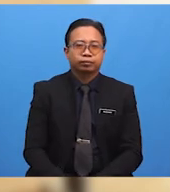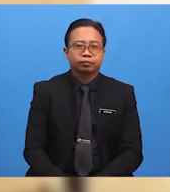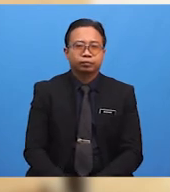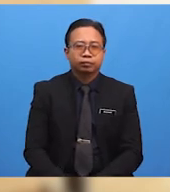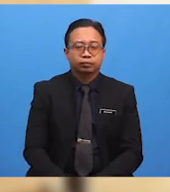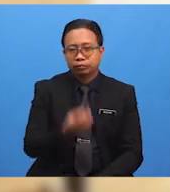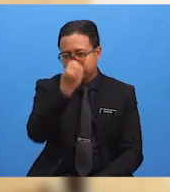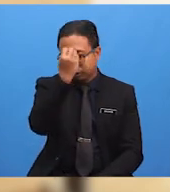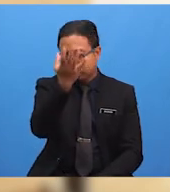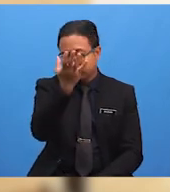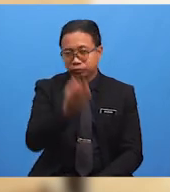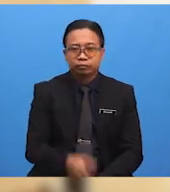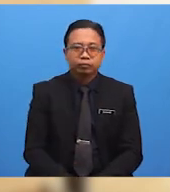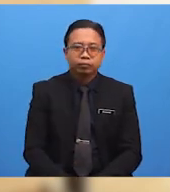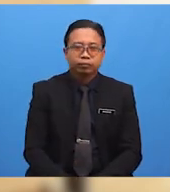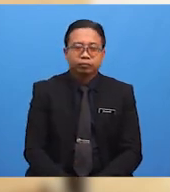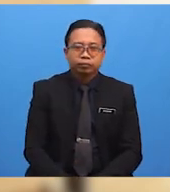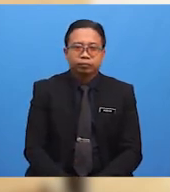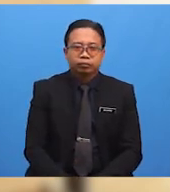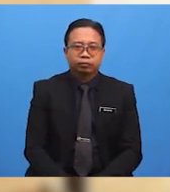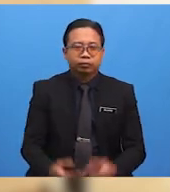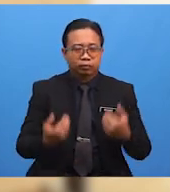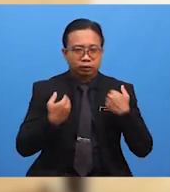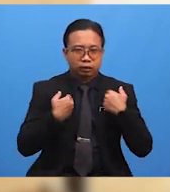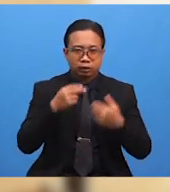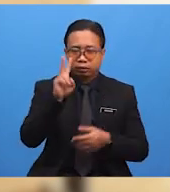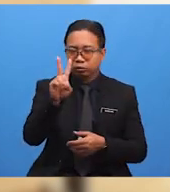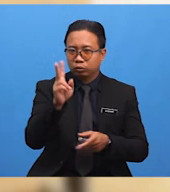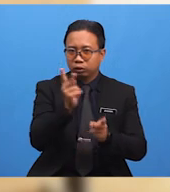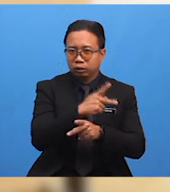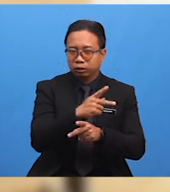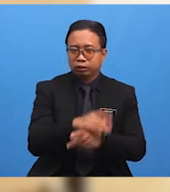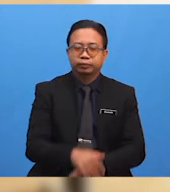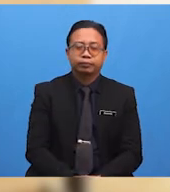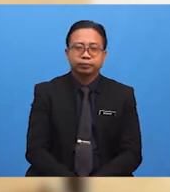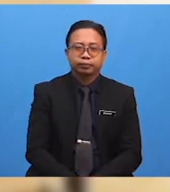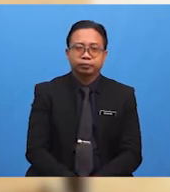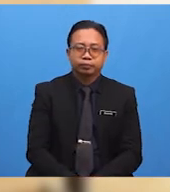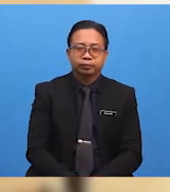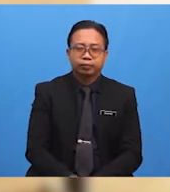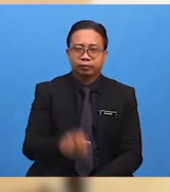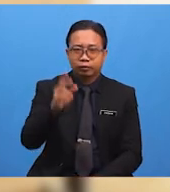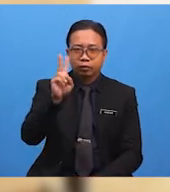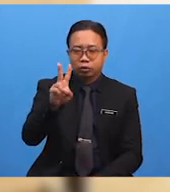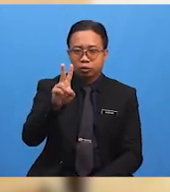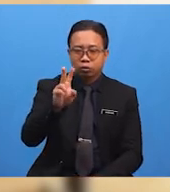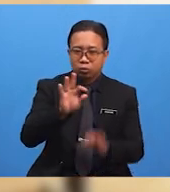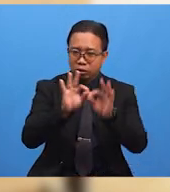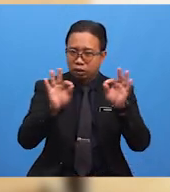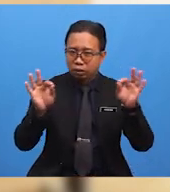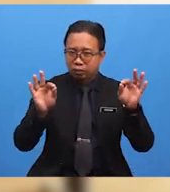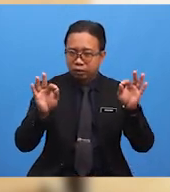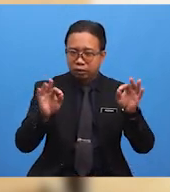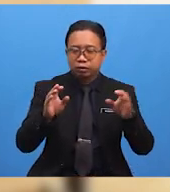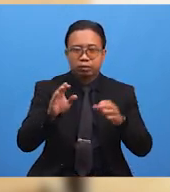Menyatakan Terdapat Dua Kalimat Yang Ringan Diucapkan